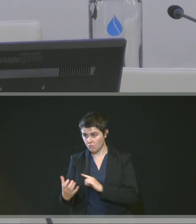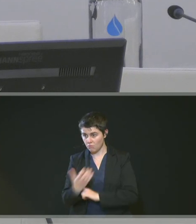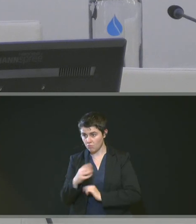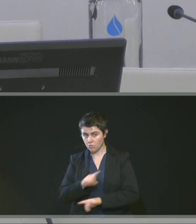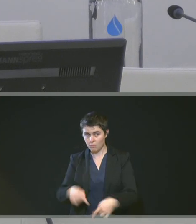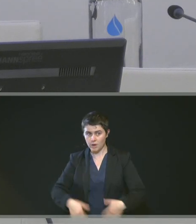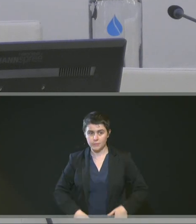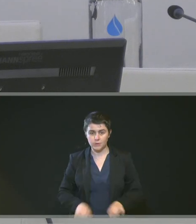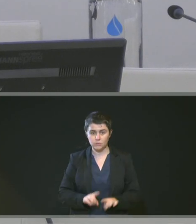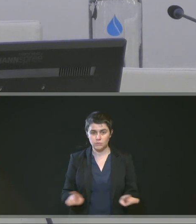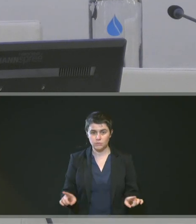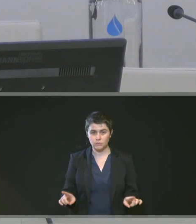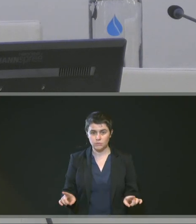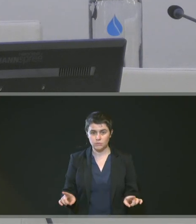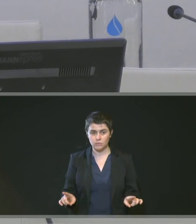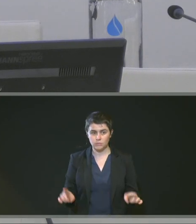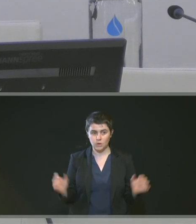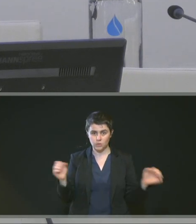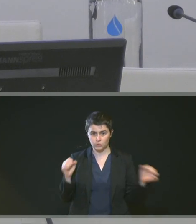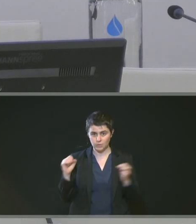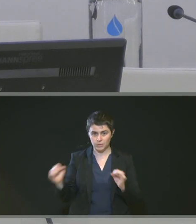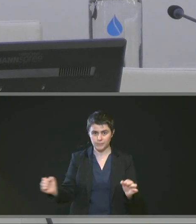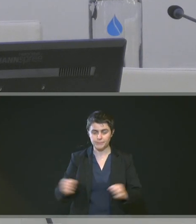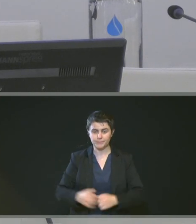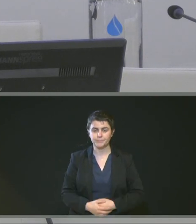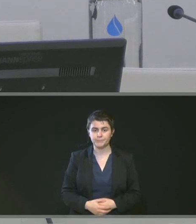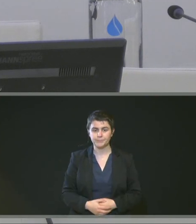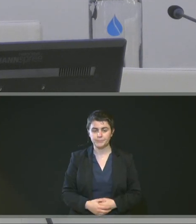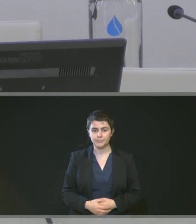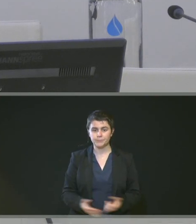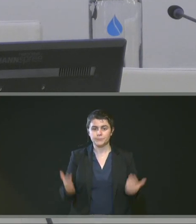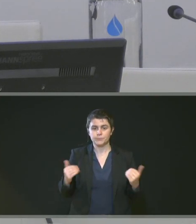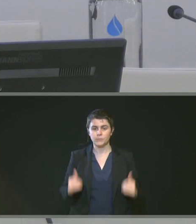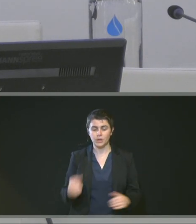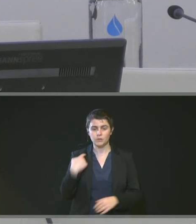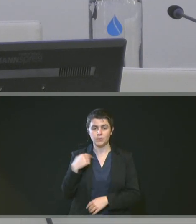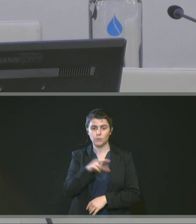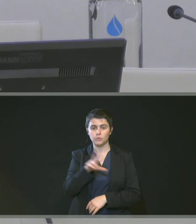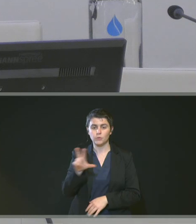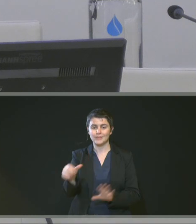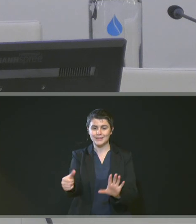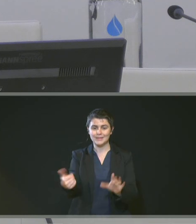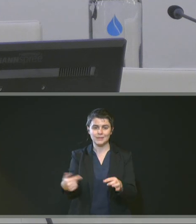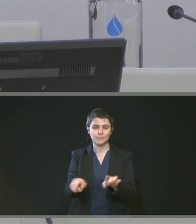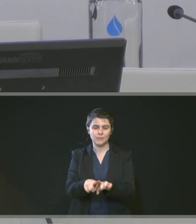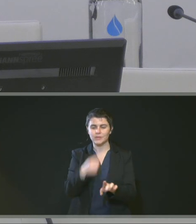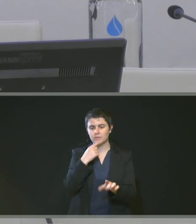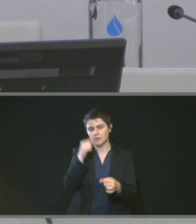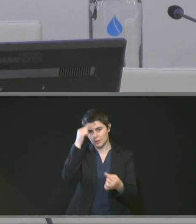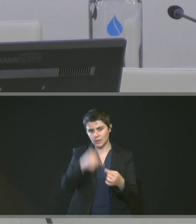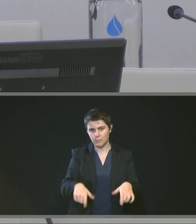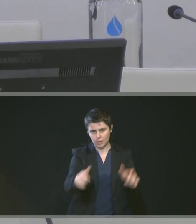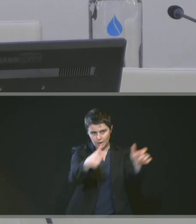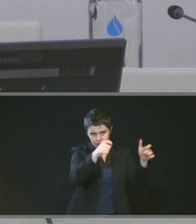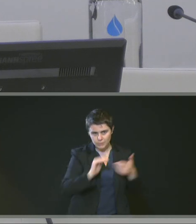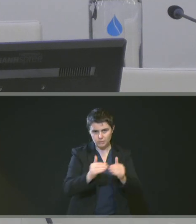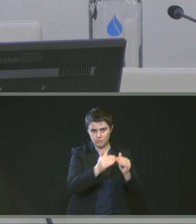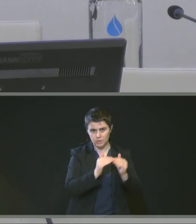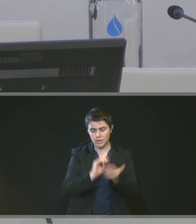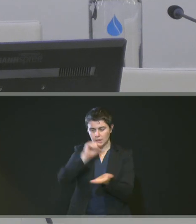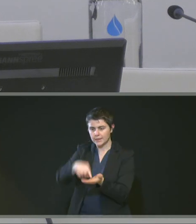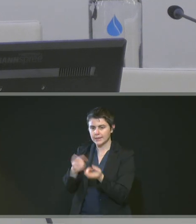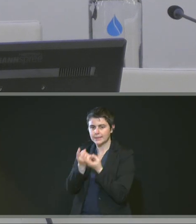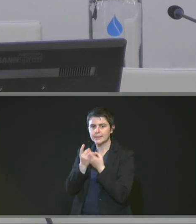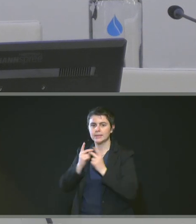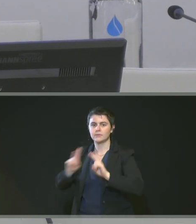? Non, unanimité. même chose pour la 36. Enfin, même chose. C'est toujours la politique de l'habitat. Mais cette fois-ci, on passe à Desvilles-les